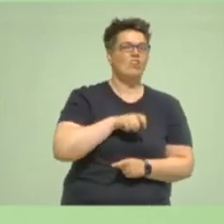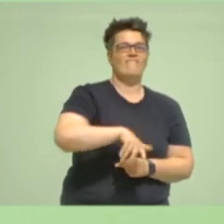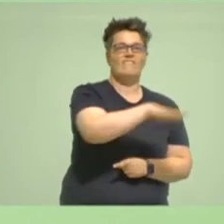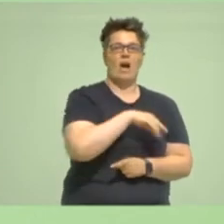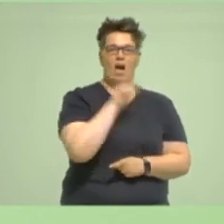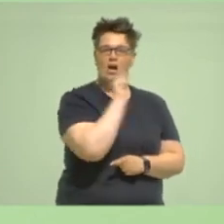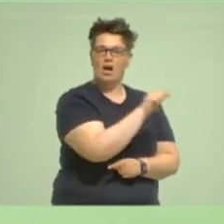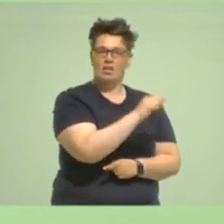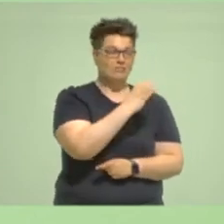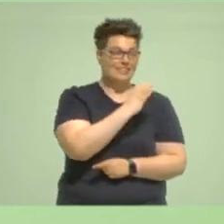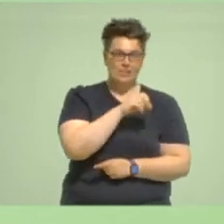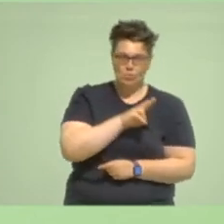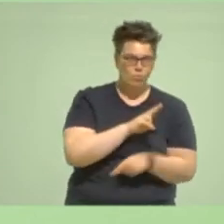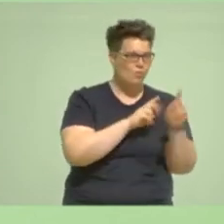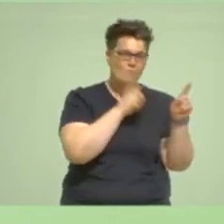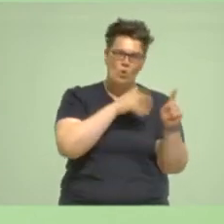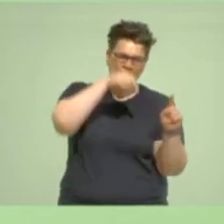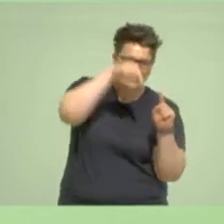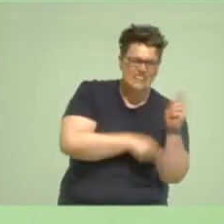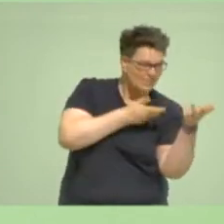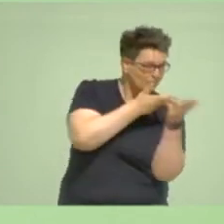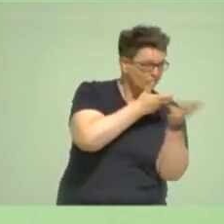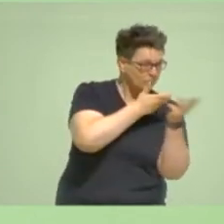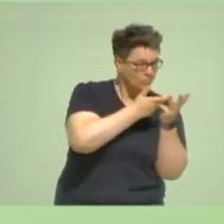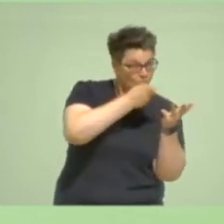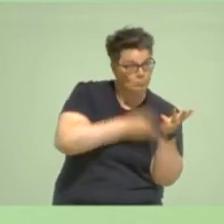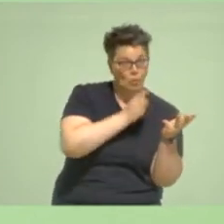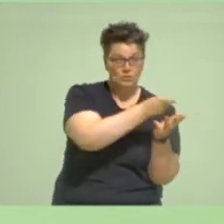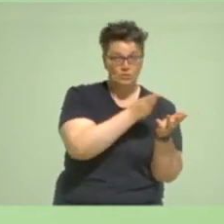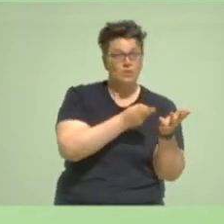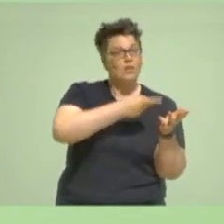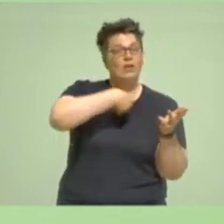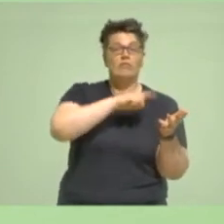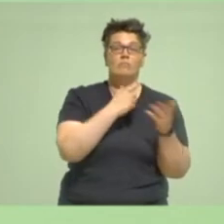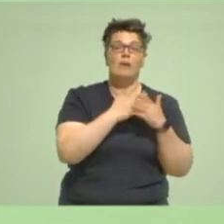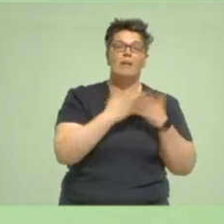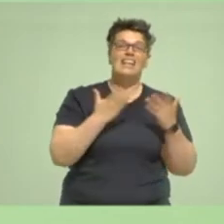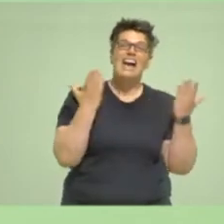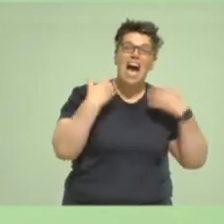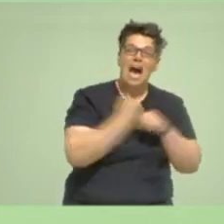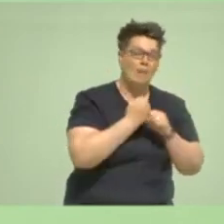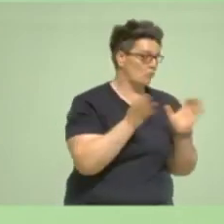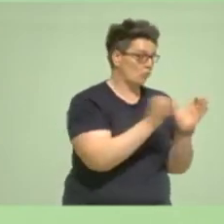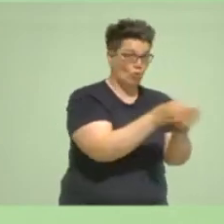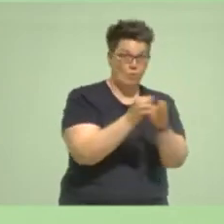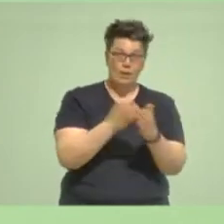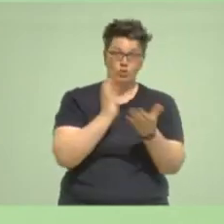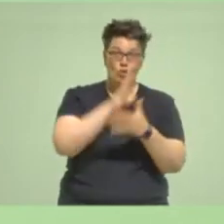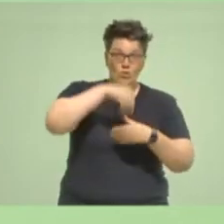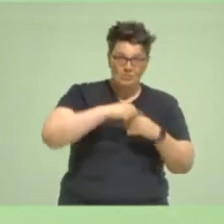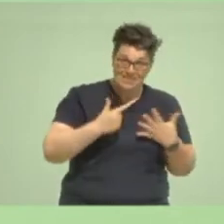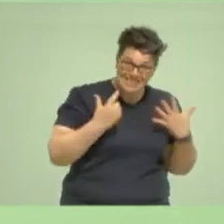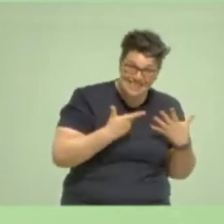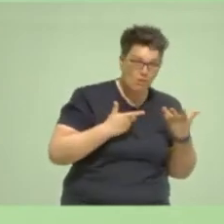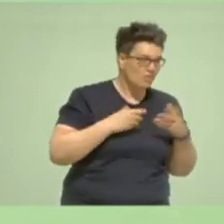in intensiven Austausch gehen. Dass wir in der Regel schon alleine in den Arbeitsgruppen sieben Verhandlungstage hatten.